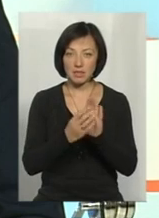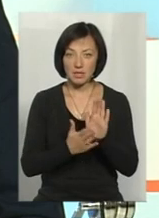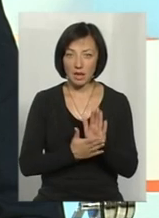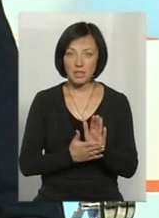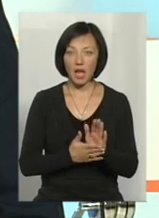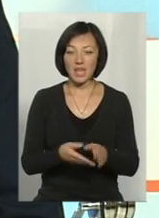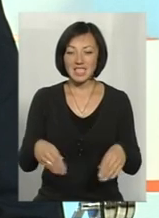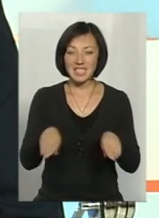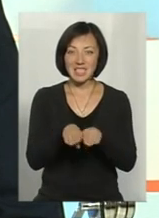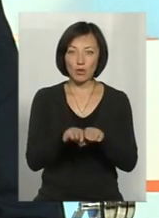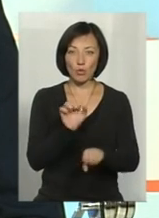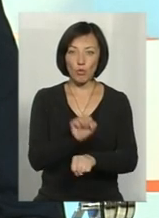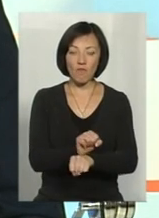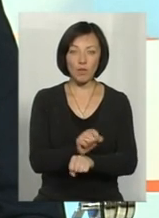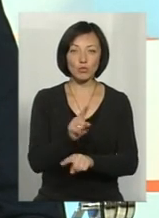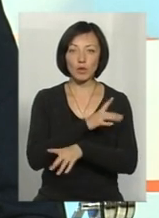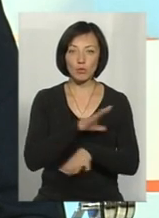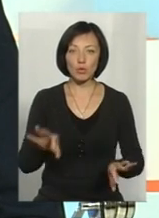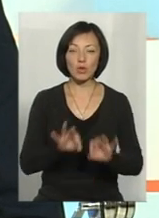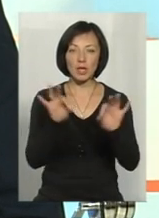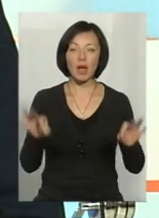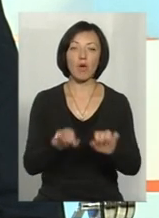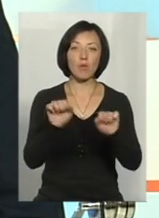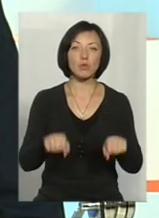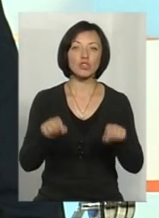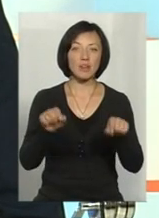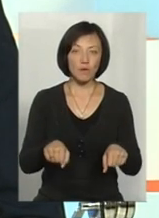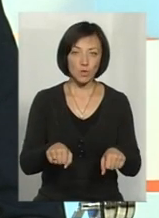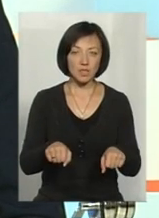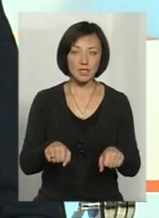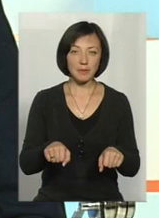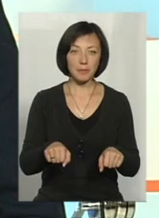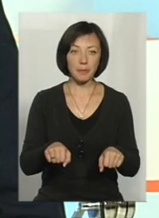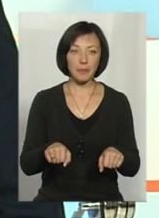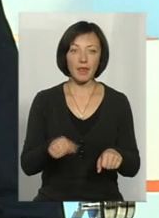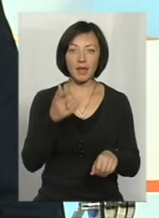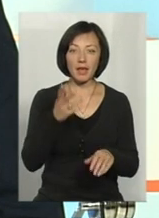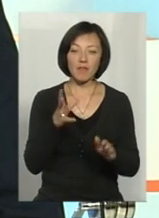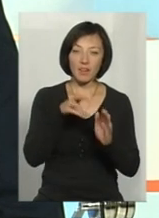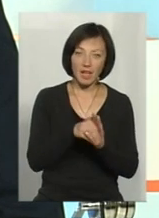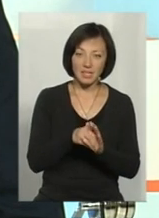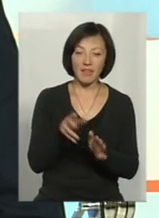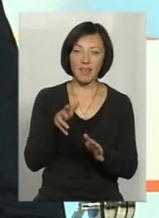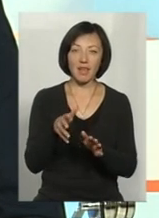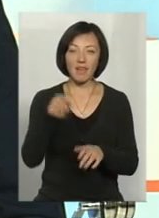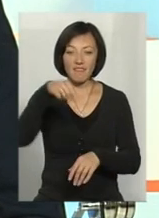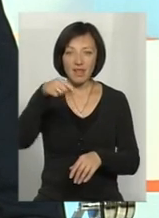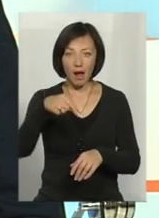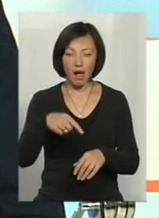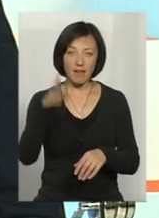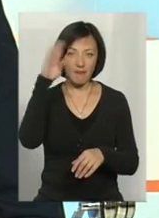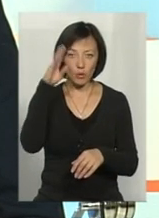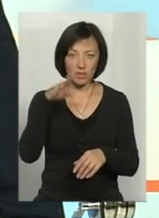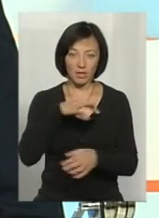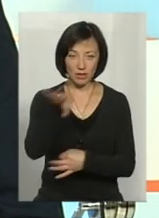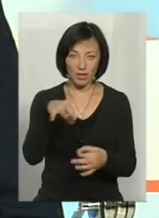затампувати їх таким чином, щоб не було ніякої можливості і привнесення, і витікання води. І таким